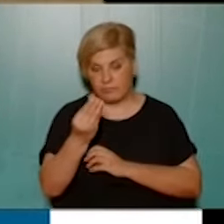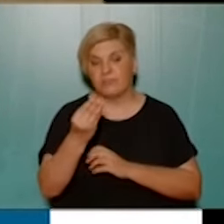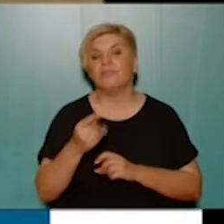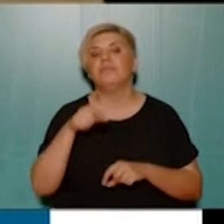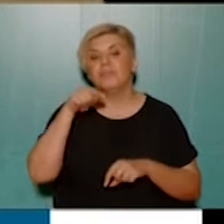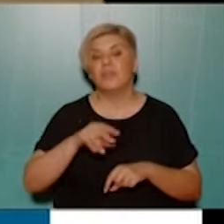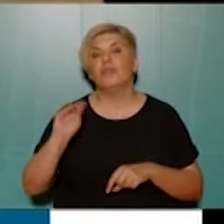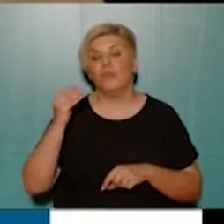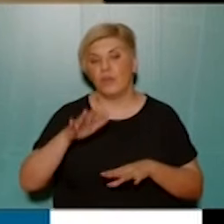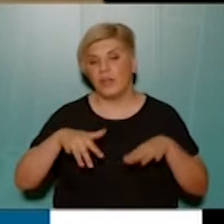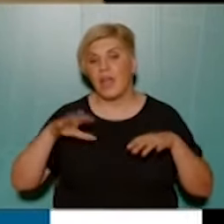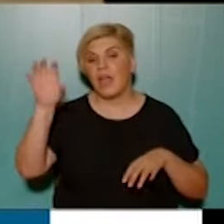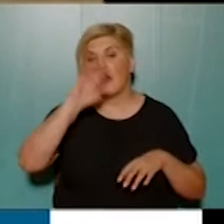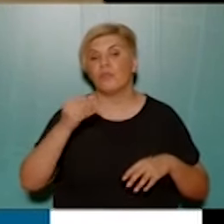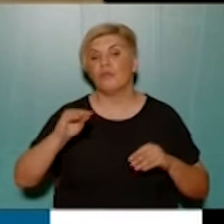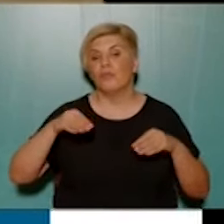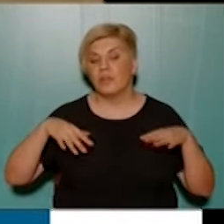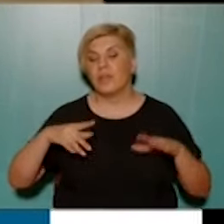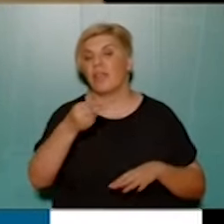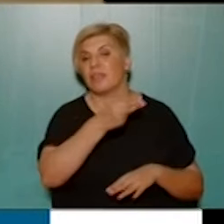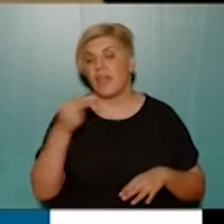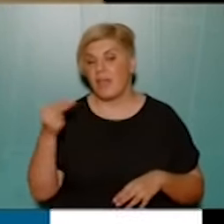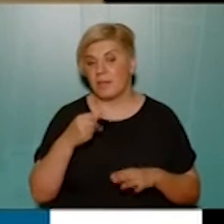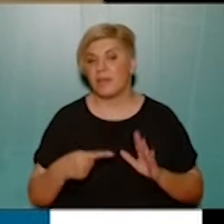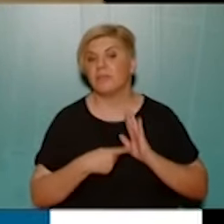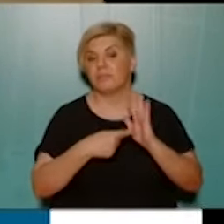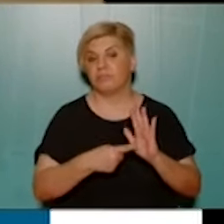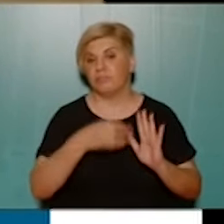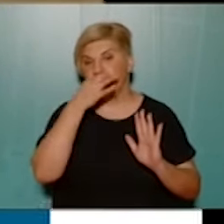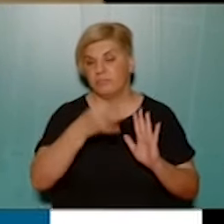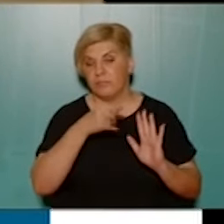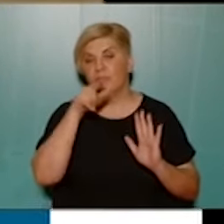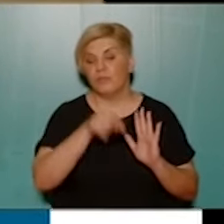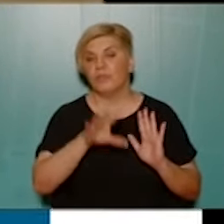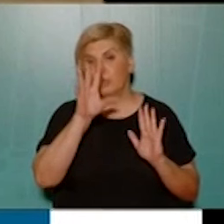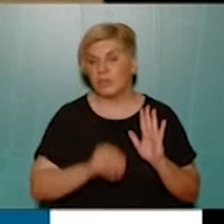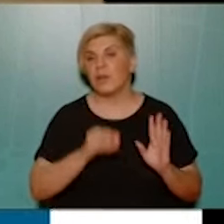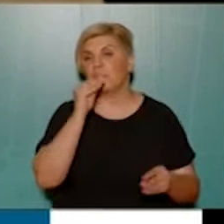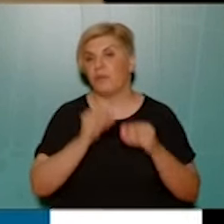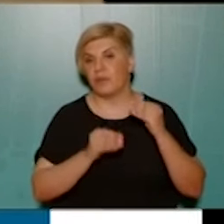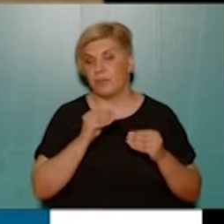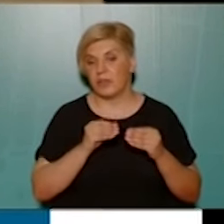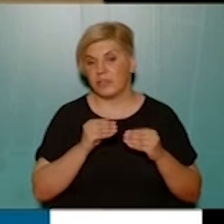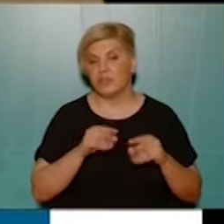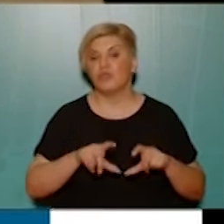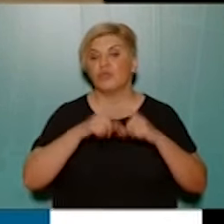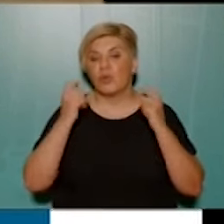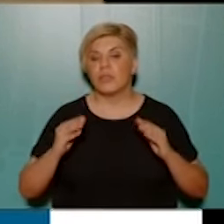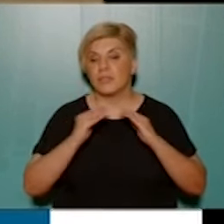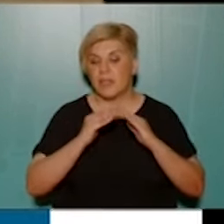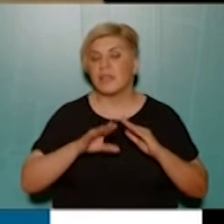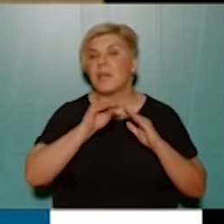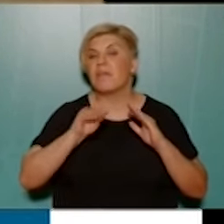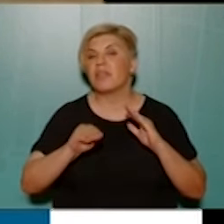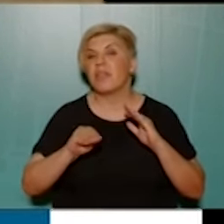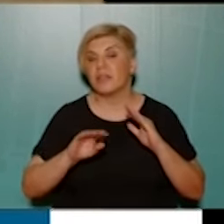εκλεγμένη του στη Βουλή, στην Ευρωβουλή, τα ζητήματα που βάζουν μπροστά, είναι αυτά ακριβώς τα προβλήματα και η σχολική στέγη και τα ζητήματα της